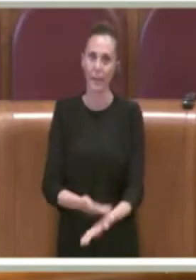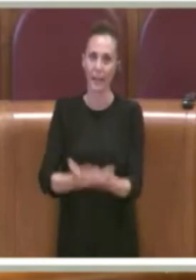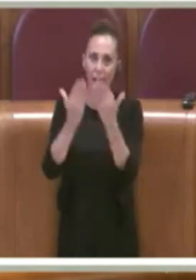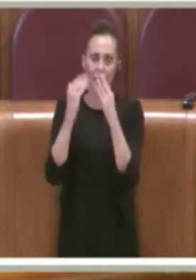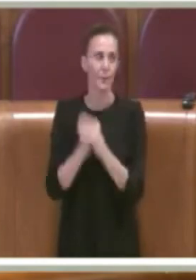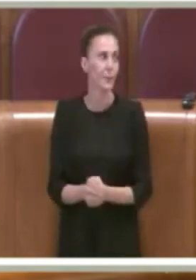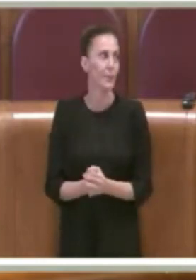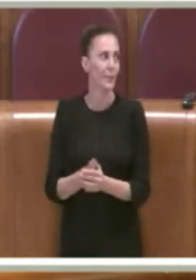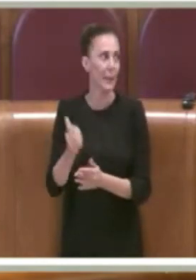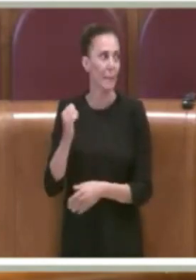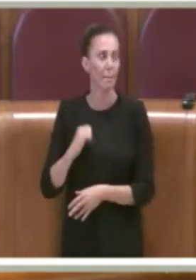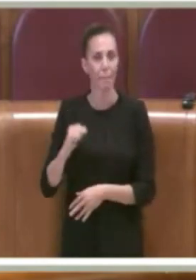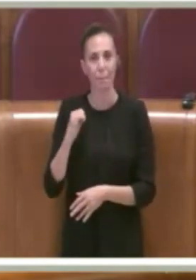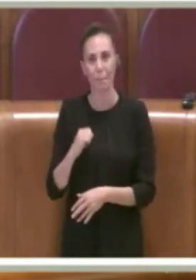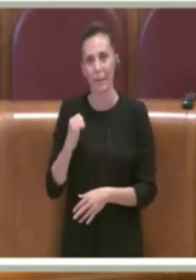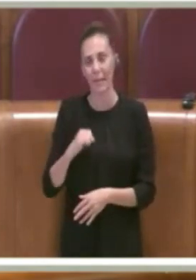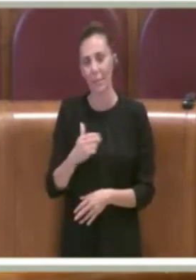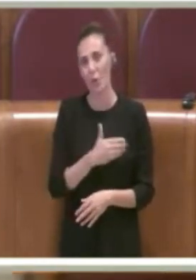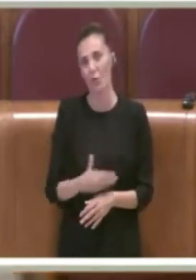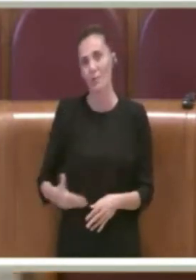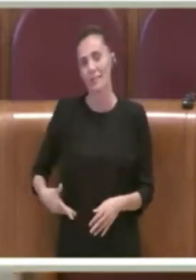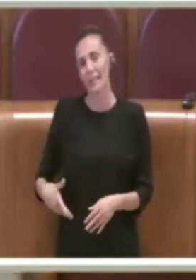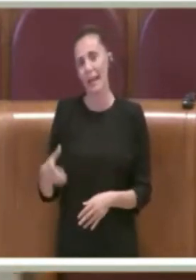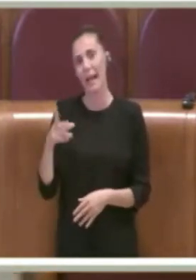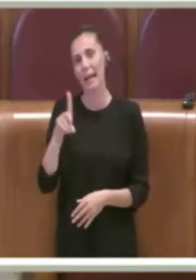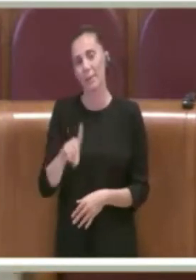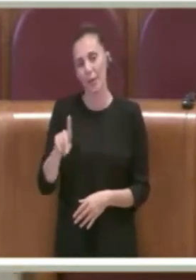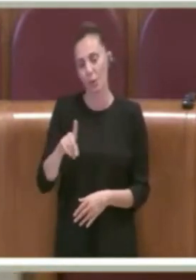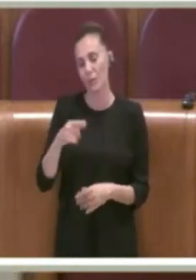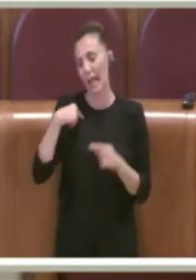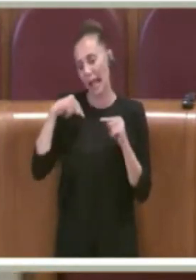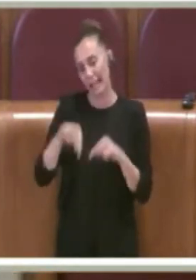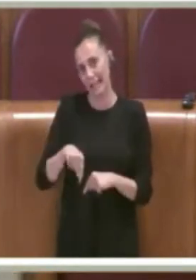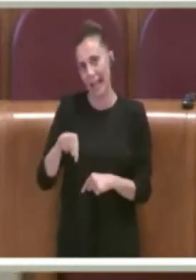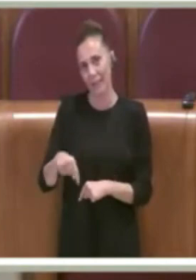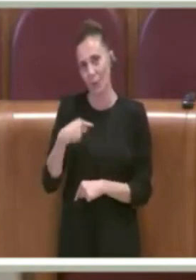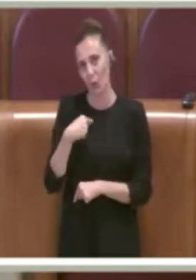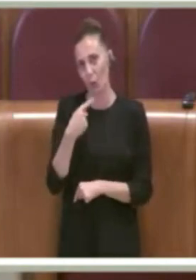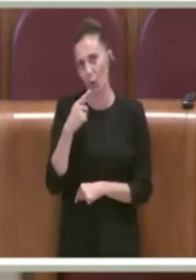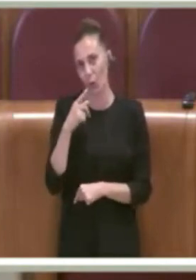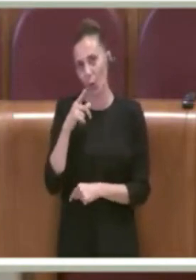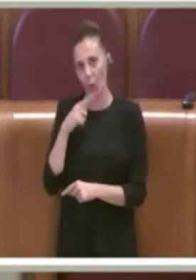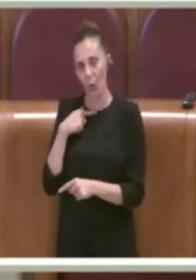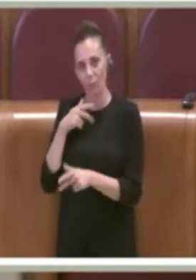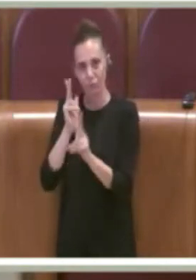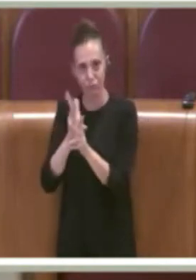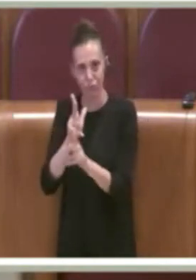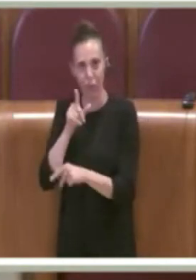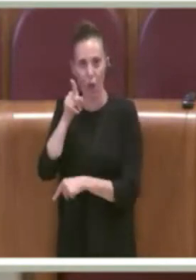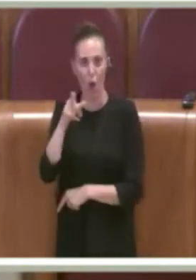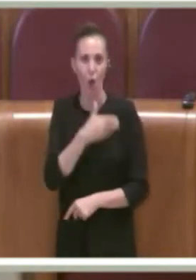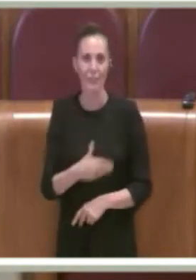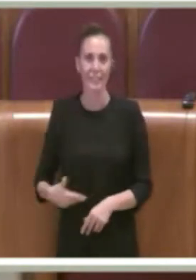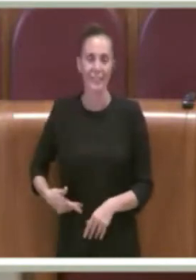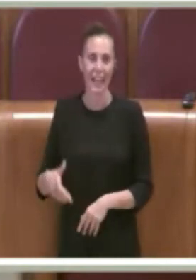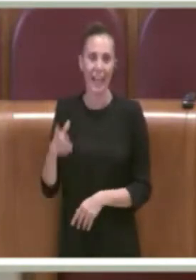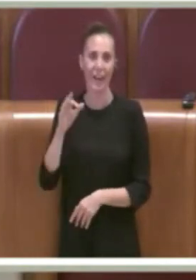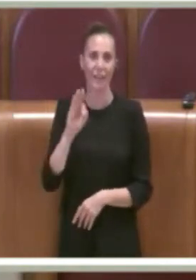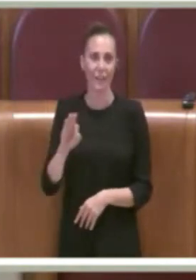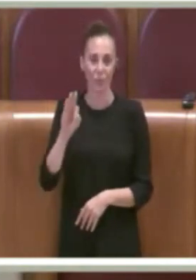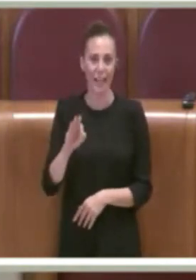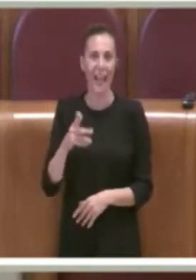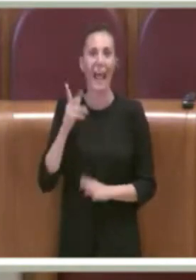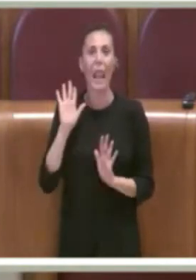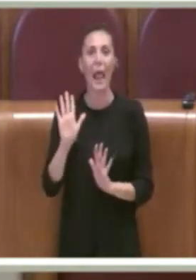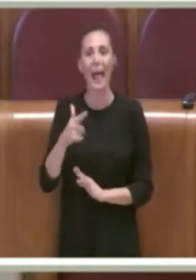Prima ho parlato al Consigliere Penunzio, adesso parlo al Consigliere Figliomeni. Lo ricordiamo al Consigliere Figliomeni. L'Atari non